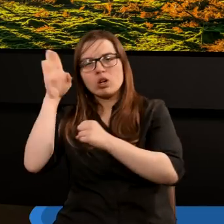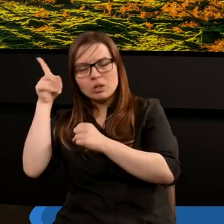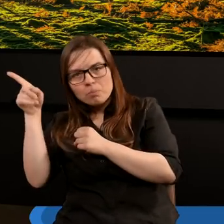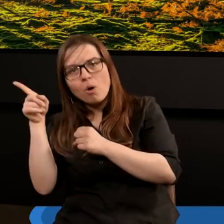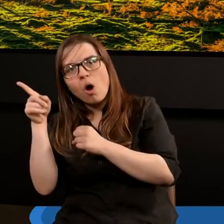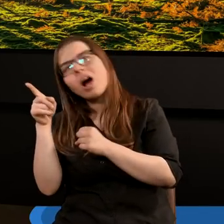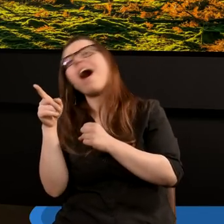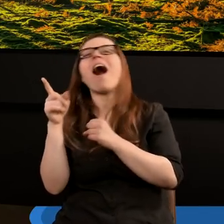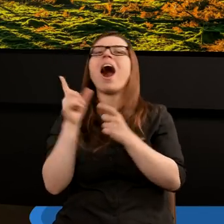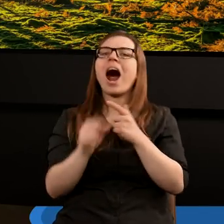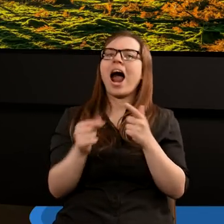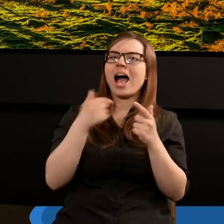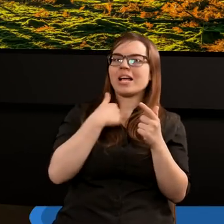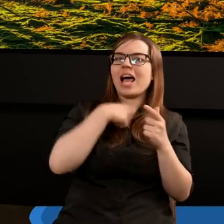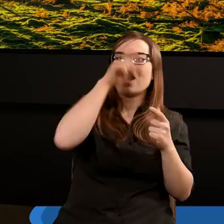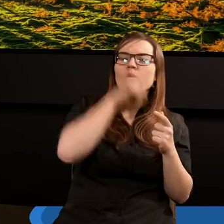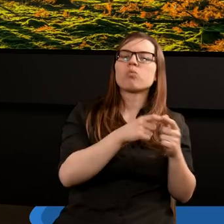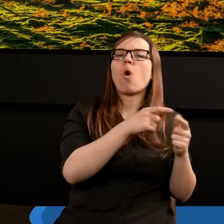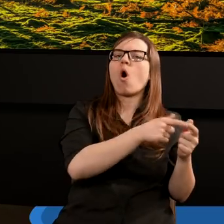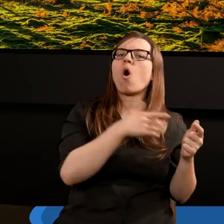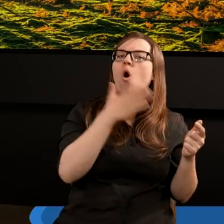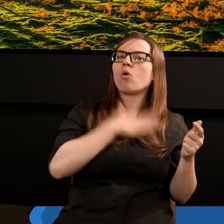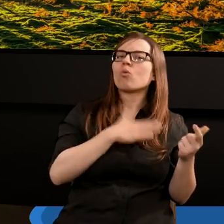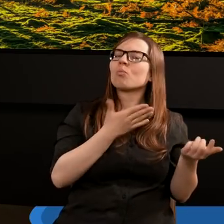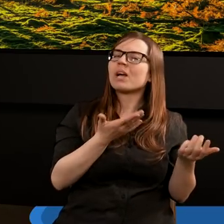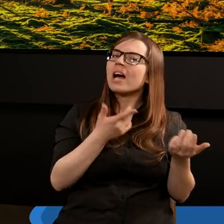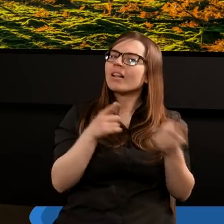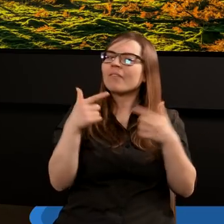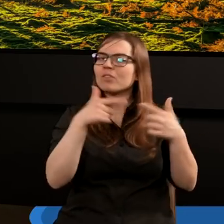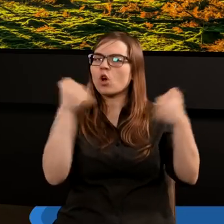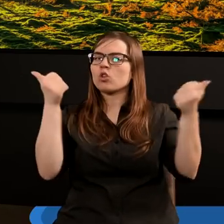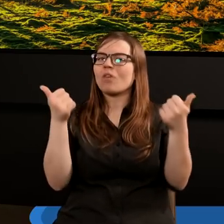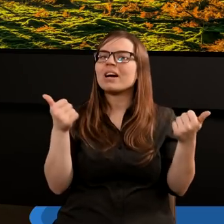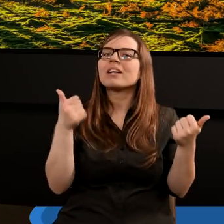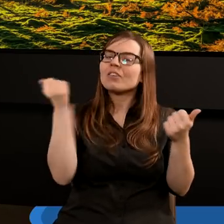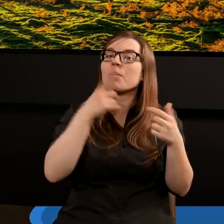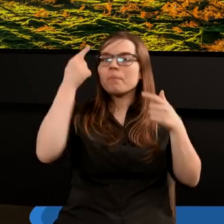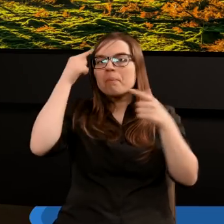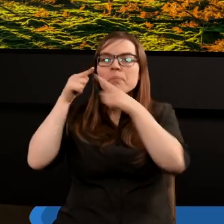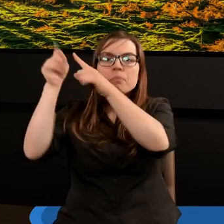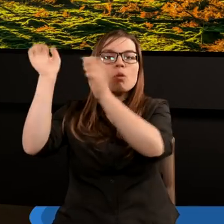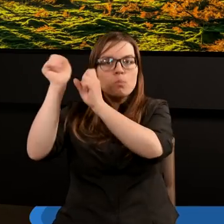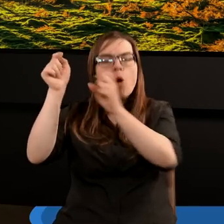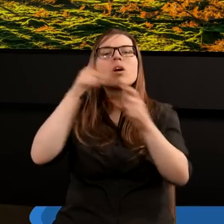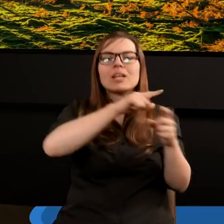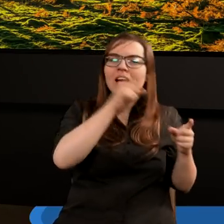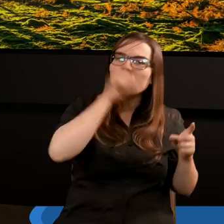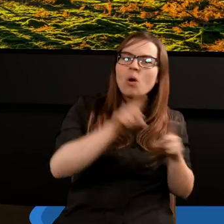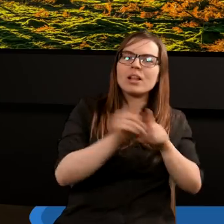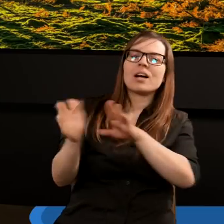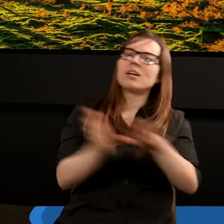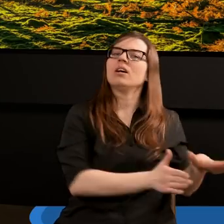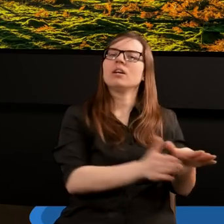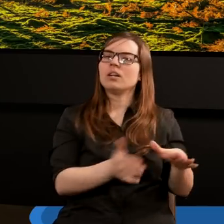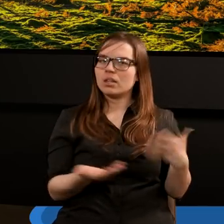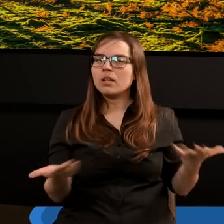Boża wyklucza absolutnie zło z naszego życia. Jest przepiękny jeszcze werset w Kaznodziei Salomona, czy też w